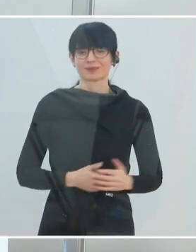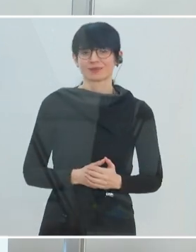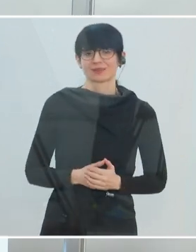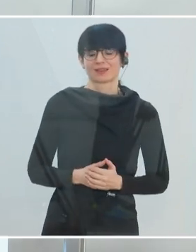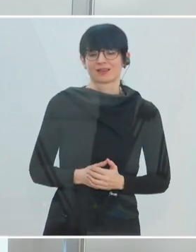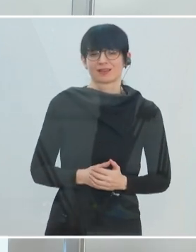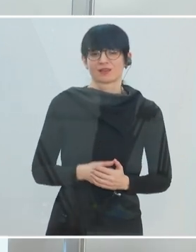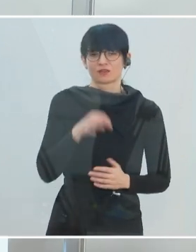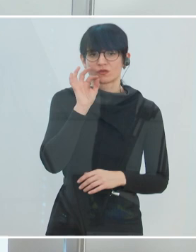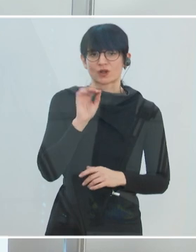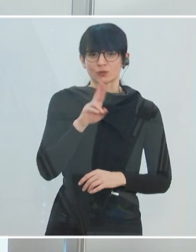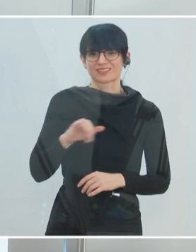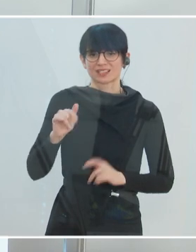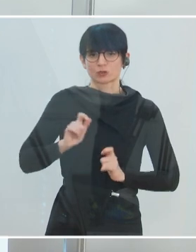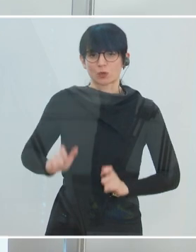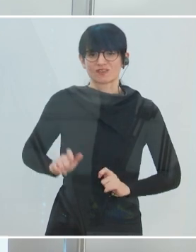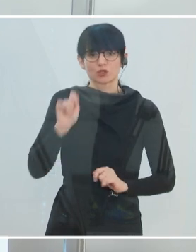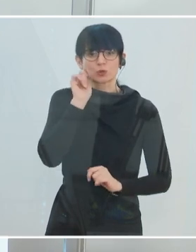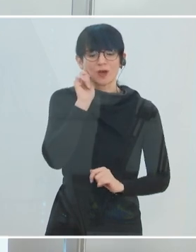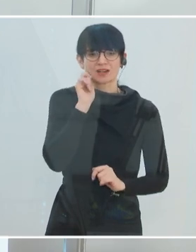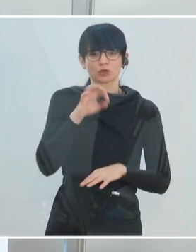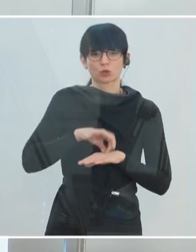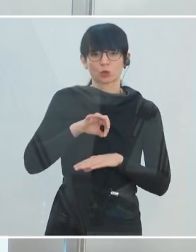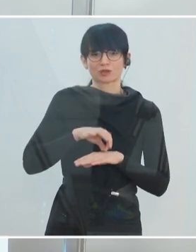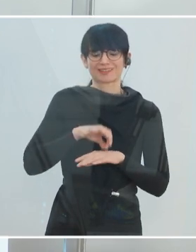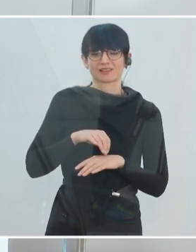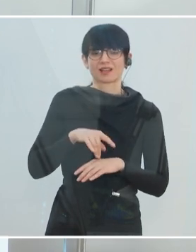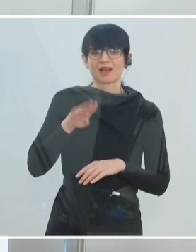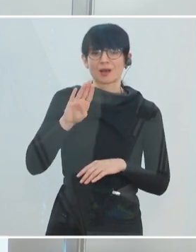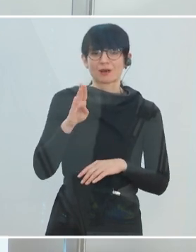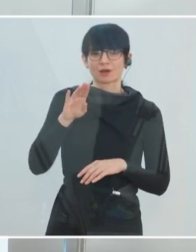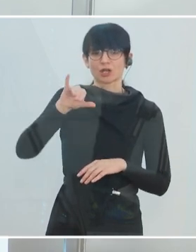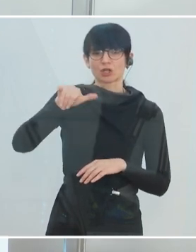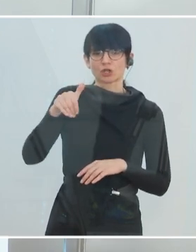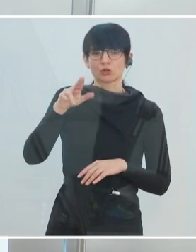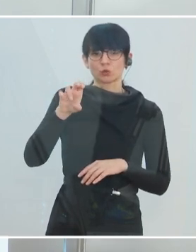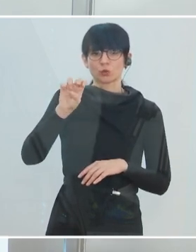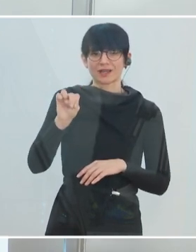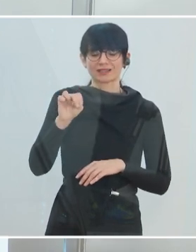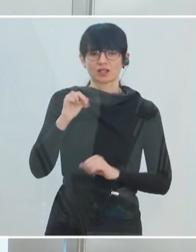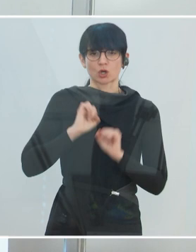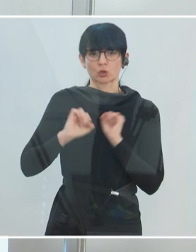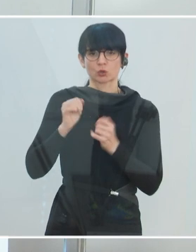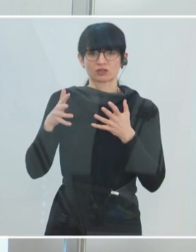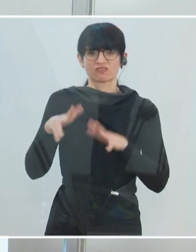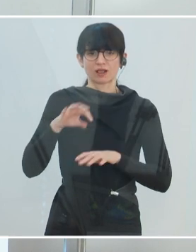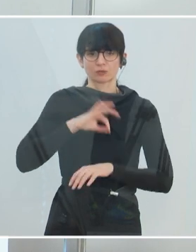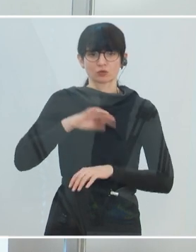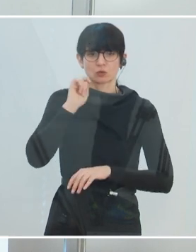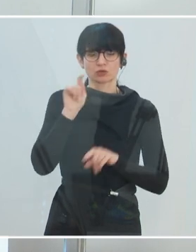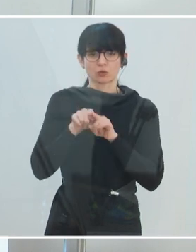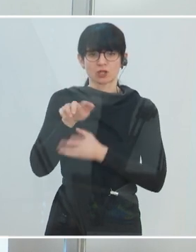nämlich die Frau Universitätsprofessorin Dr. Barbara Juhn. Sie ist Notfallpsychologin und